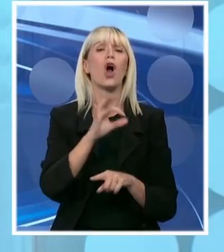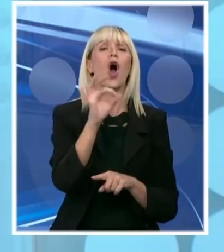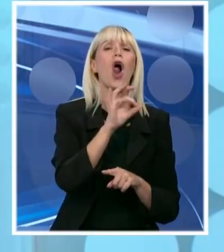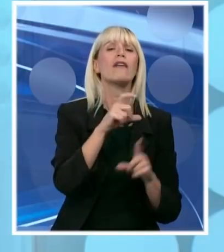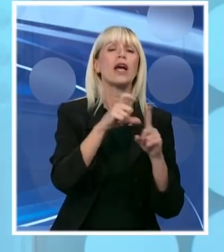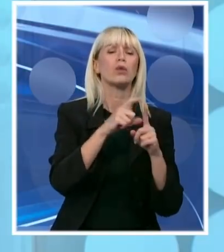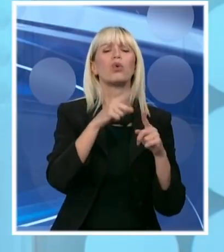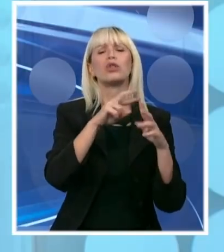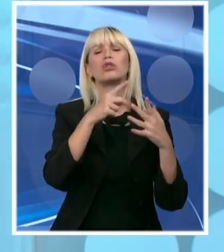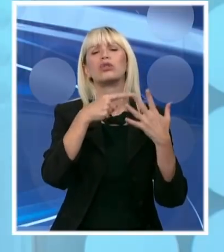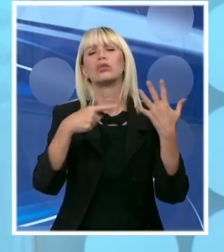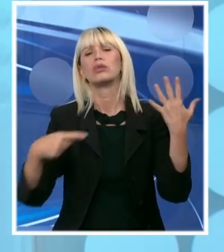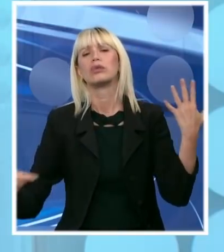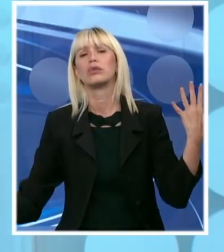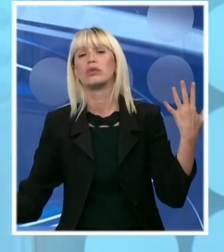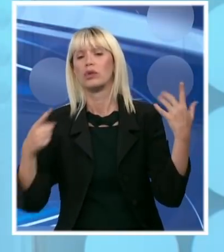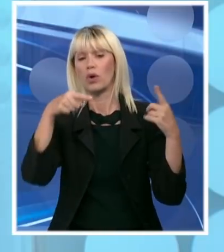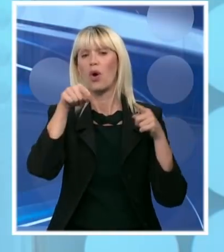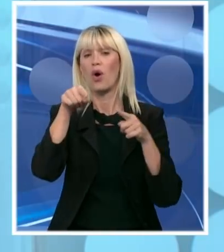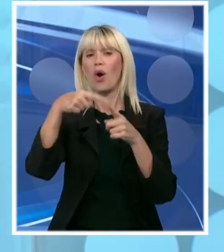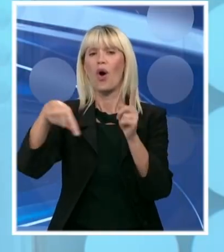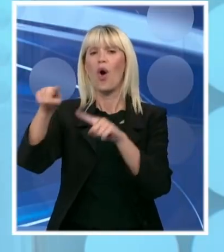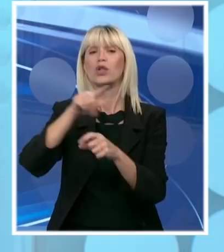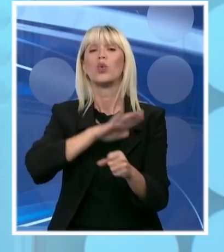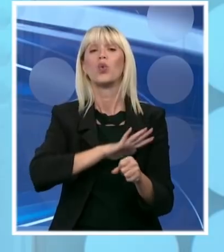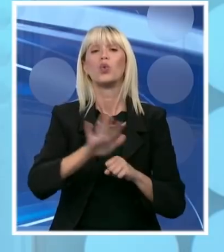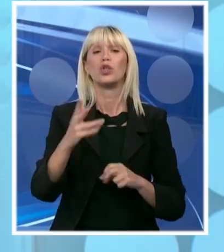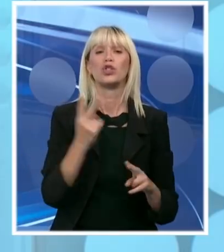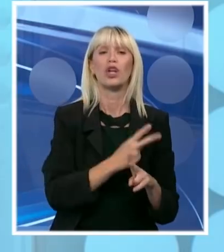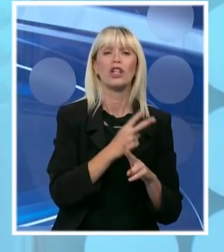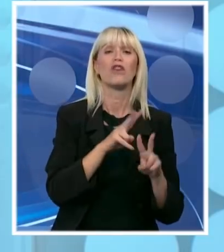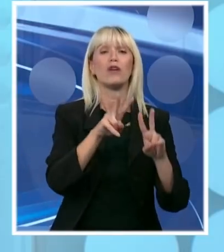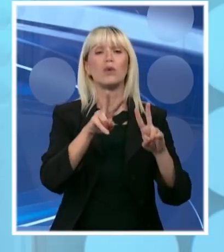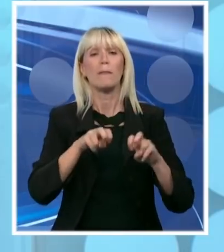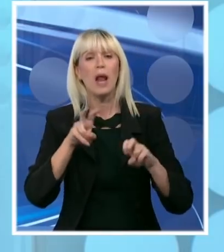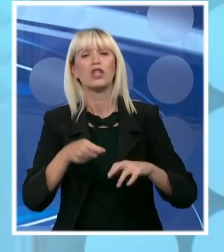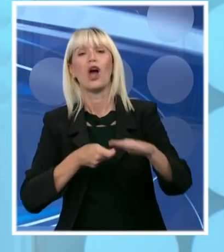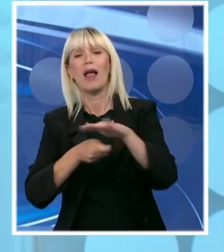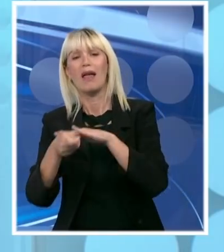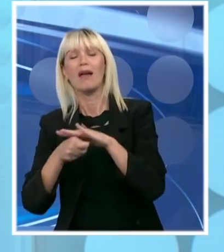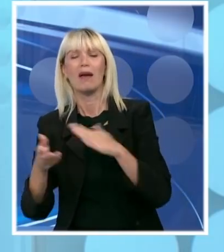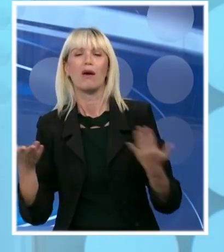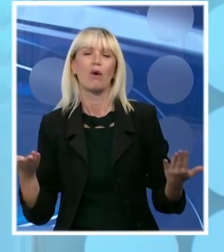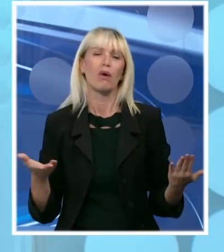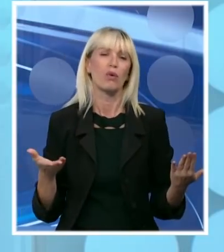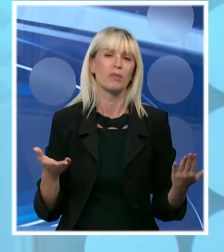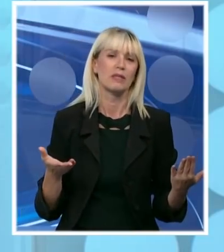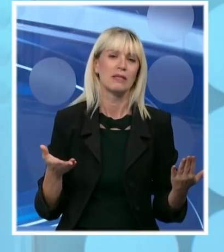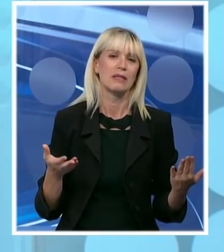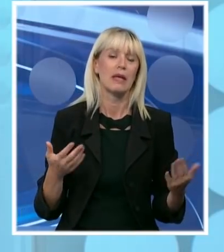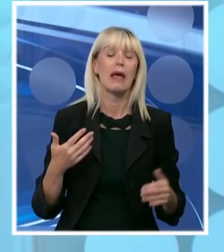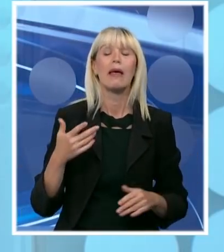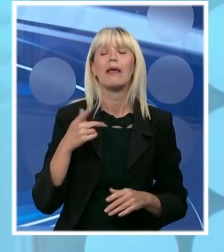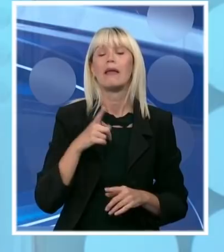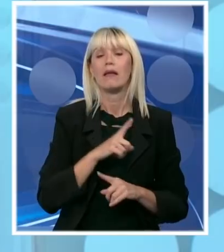Dulića pa nadalje. Oni koji su uništili našu zemlju kroz pljačku i korupciju a koji bi danas da nam pričaju o svemu drugom. Dakle, neću